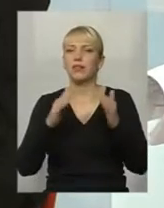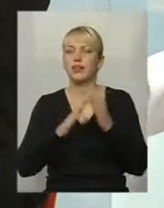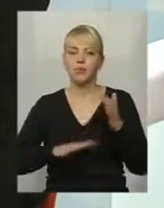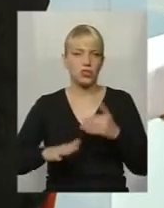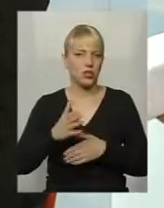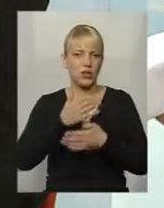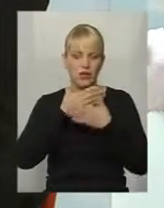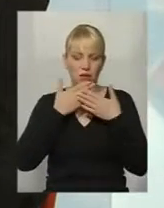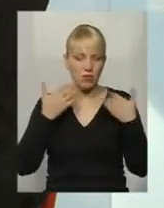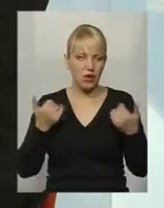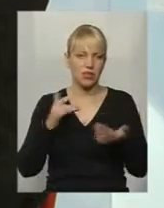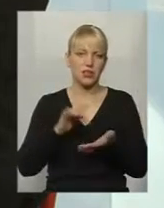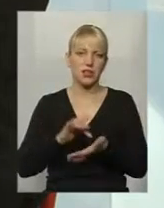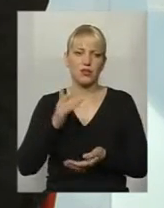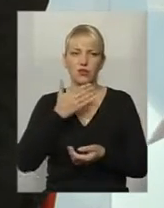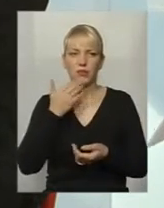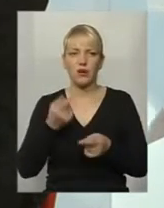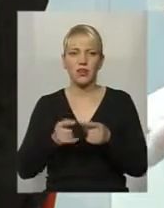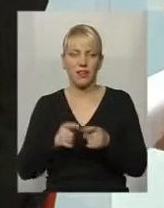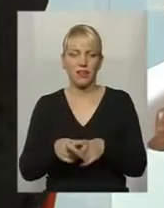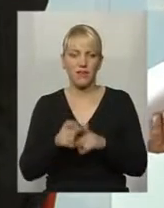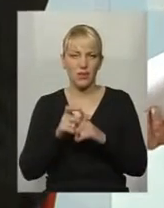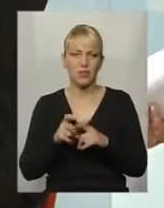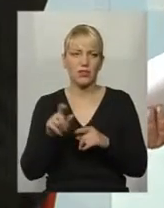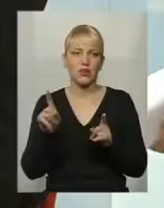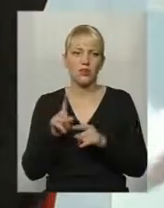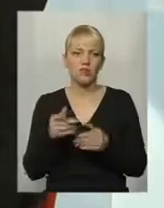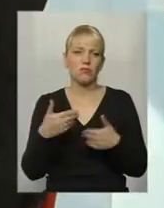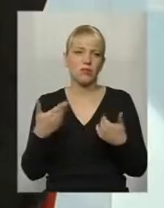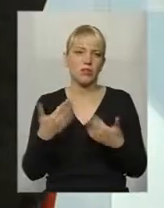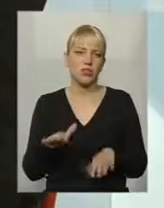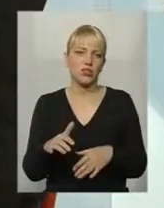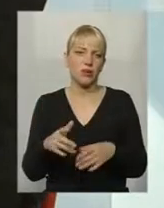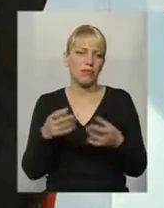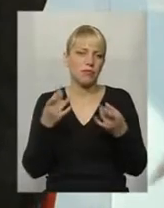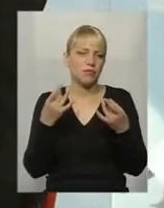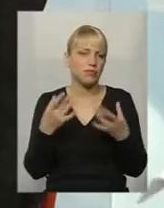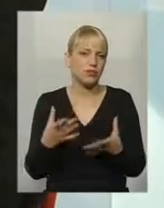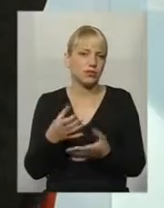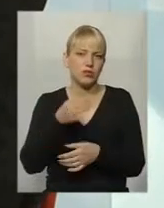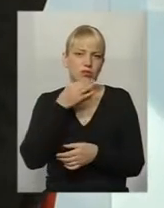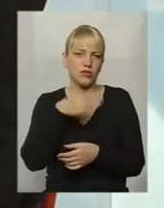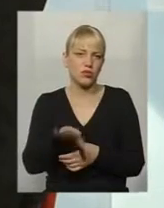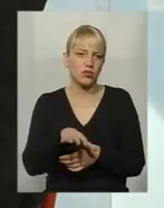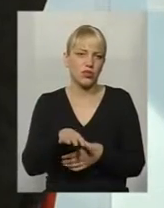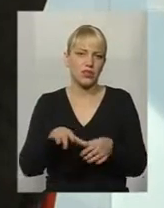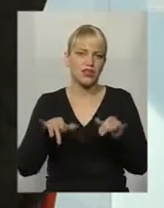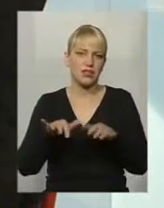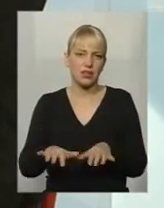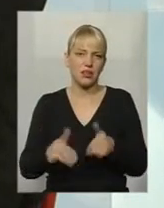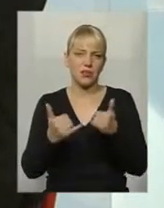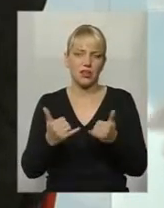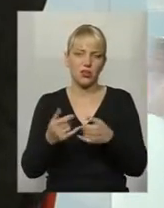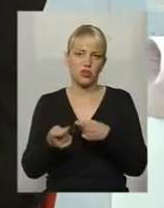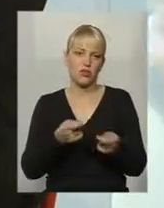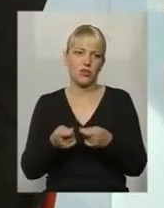І це просто така відписка, що ми вже розчаровані, як би, діями нинішньої влади. Тому що